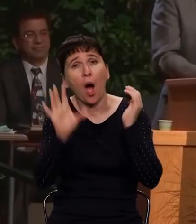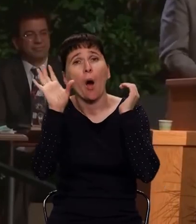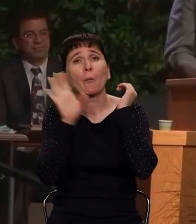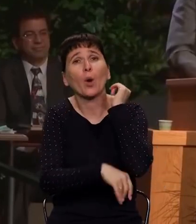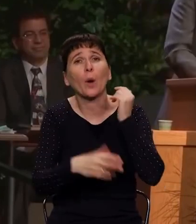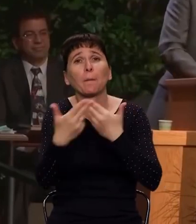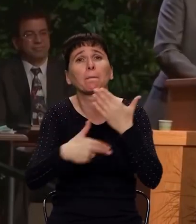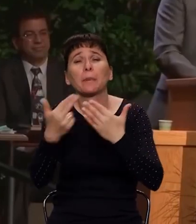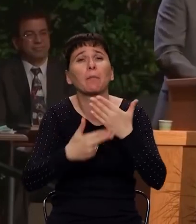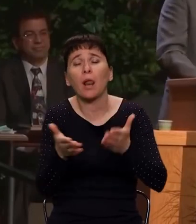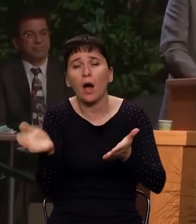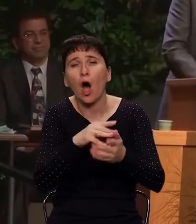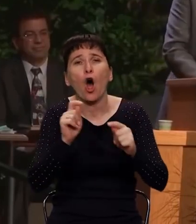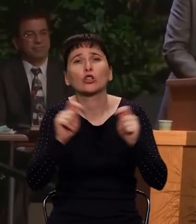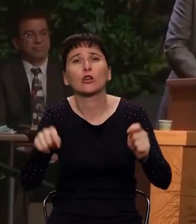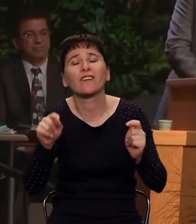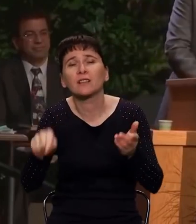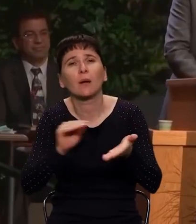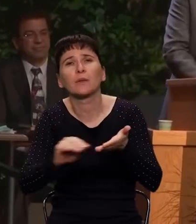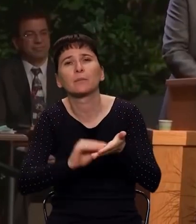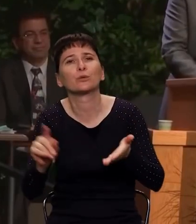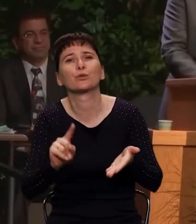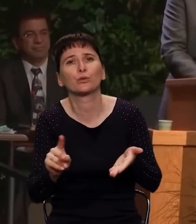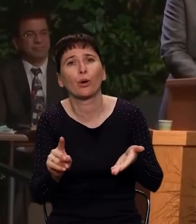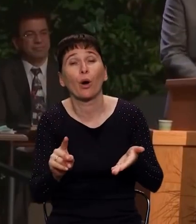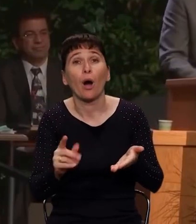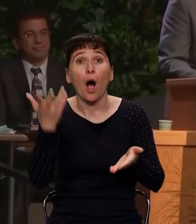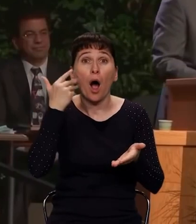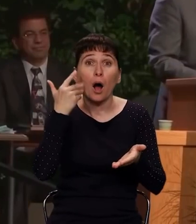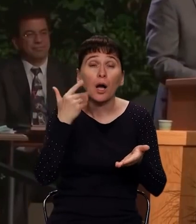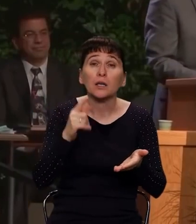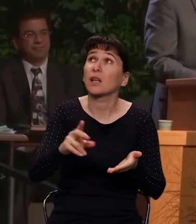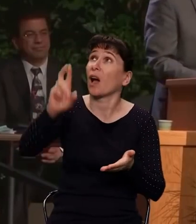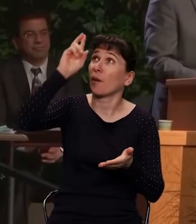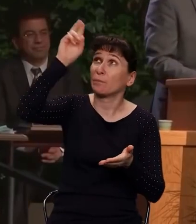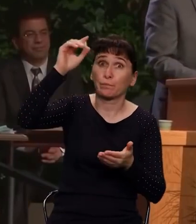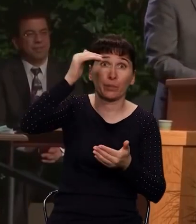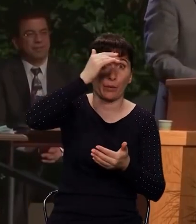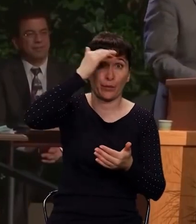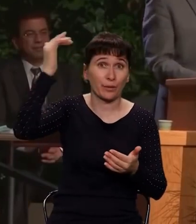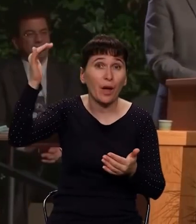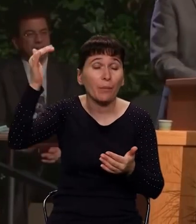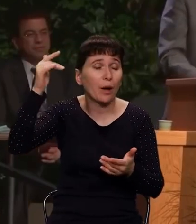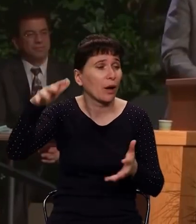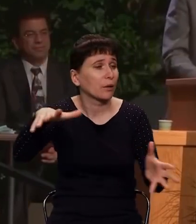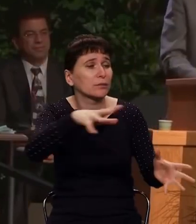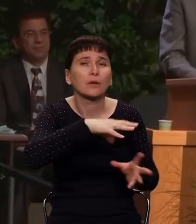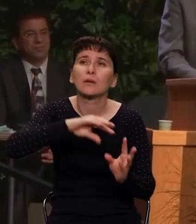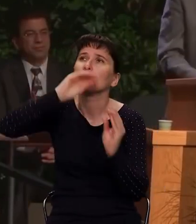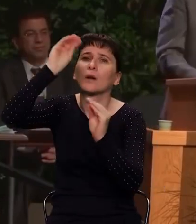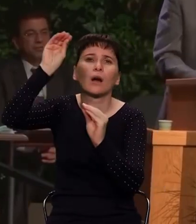Откровения, мы прочитаем, что туда, где Бог, продолжите дальше, ничто,